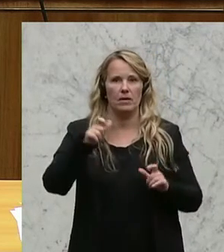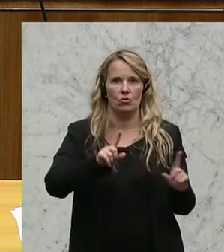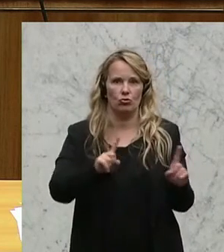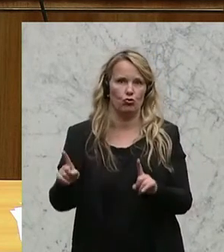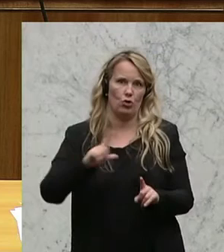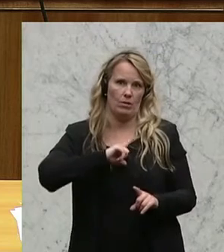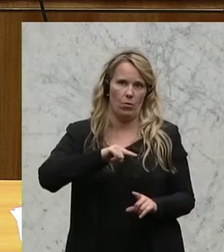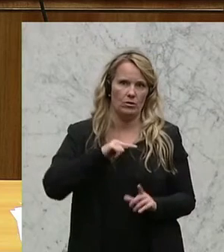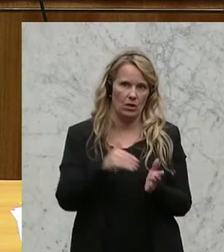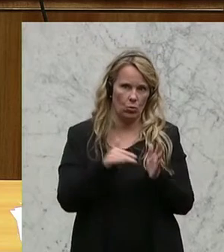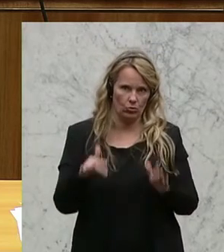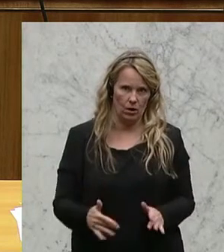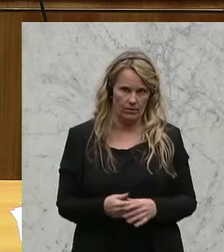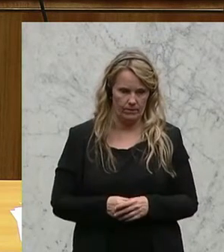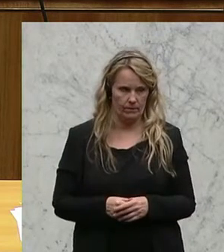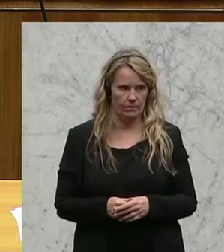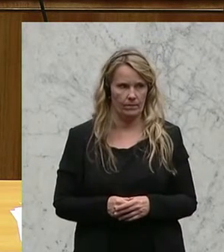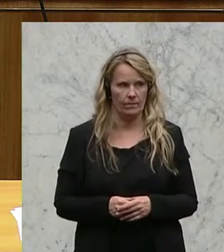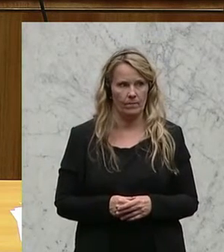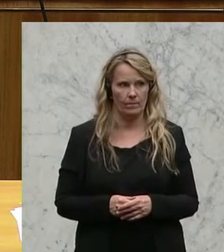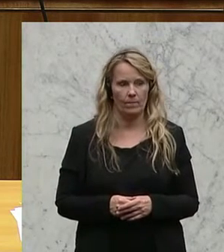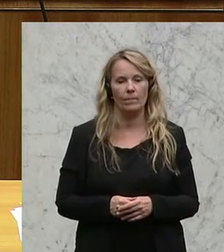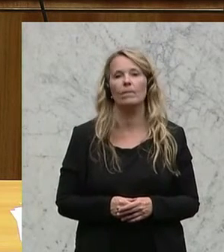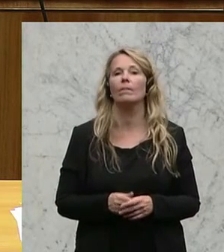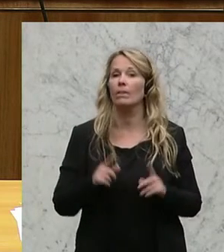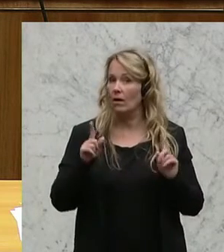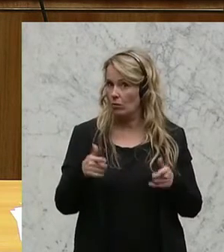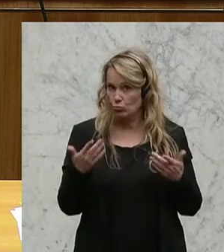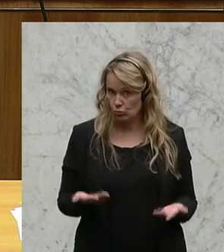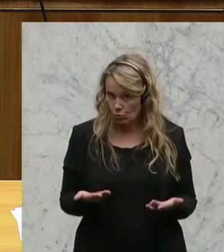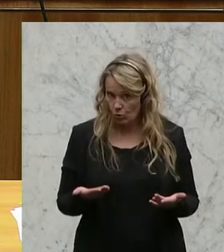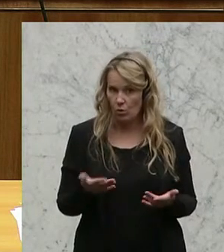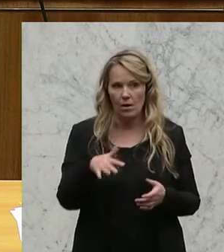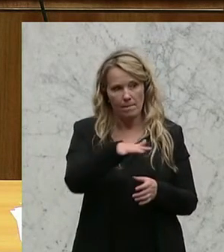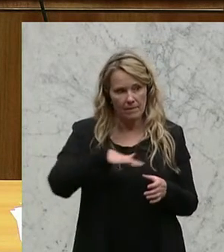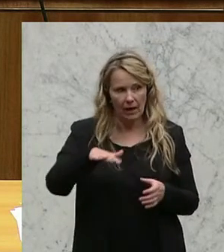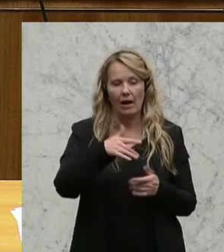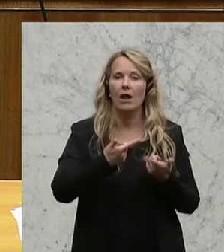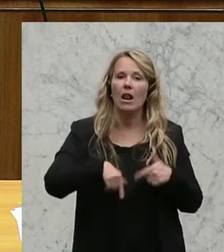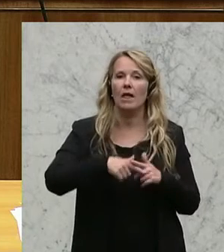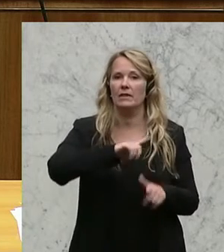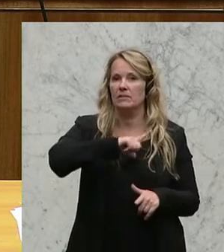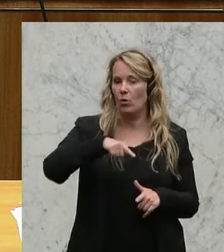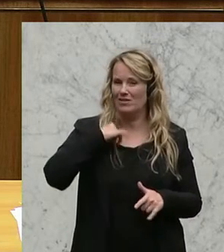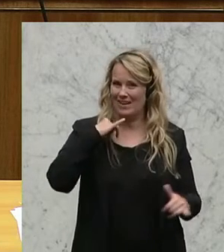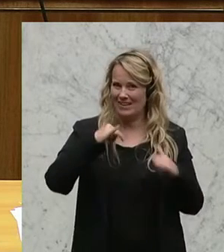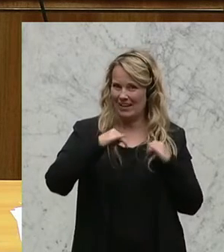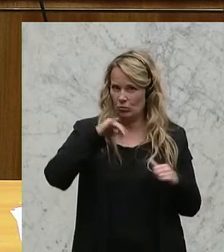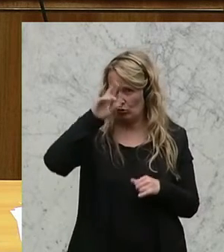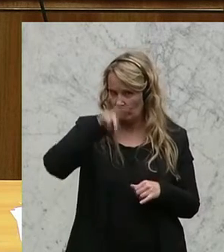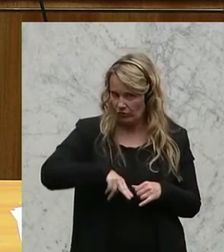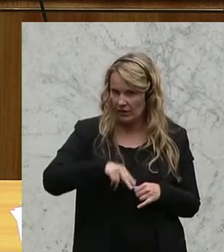Bereich der Polizei bestehen. Das bedingt auch, dass im Bereich der Landespolizeidirektion Wien